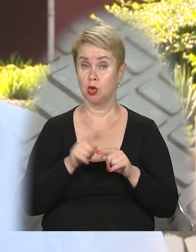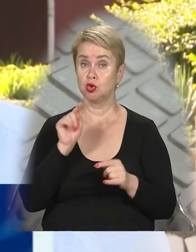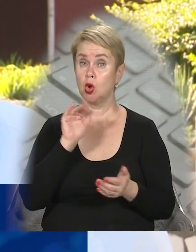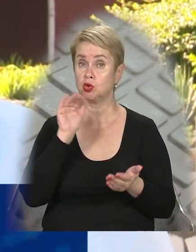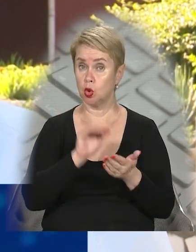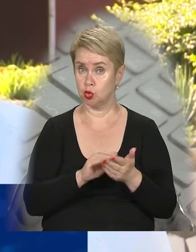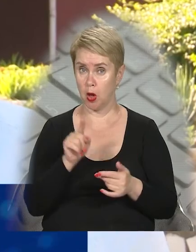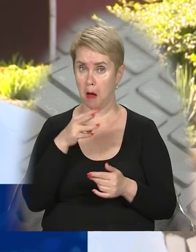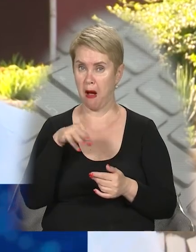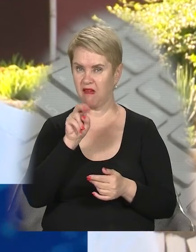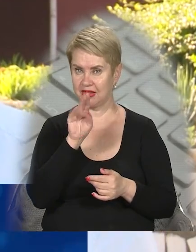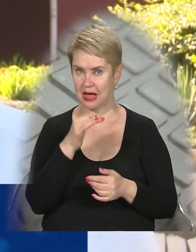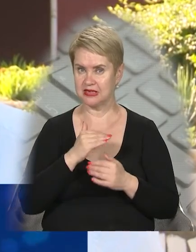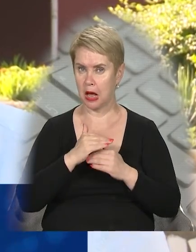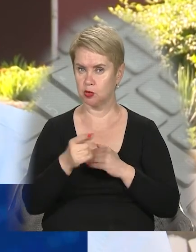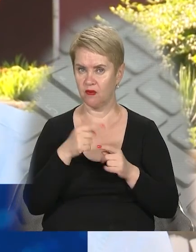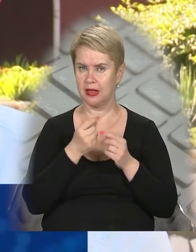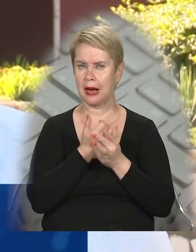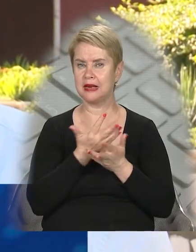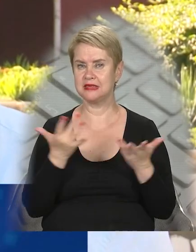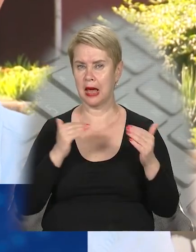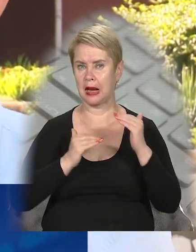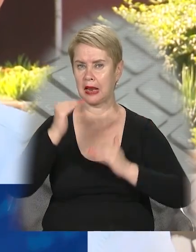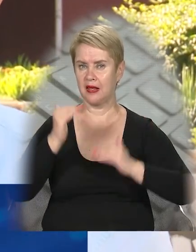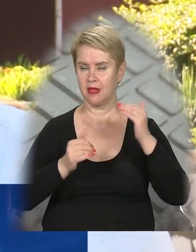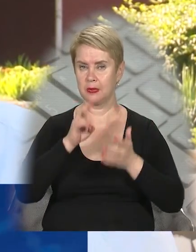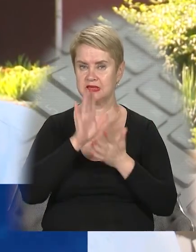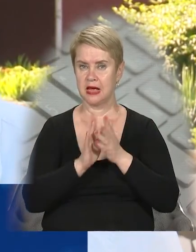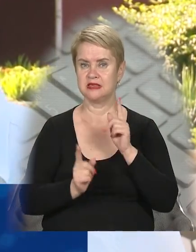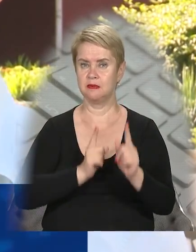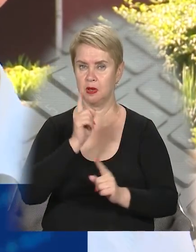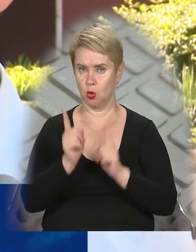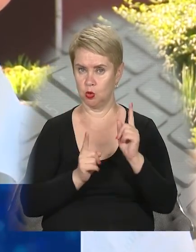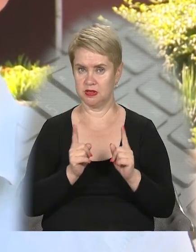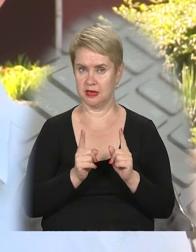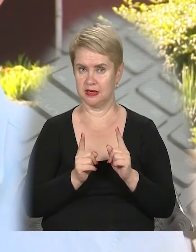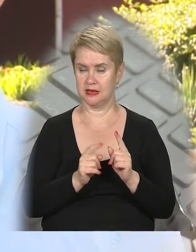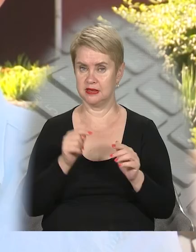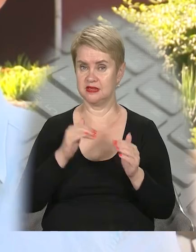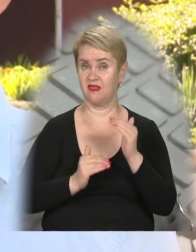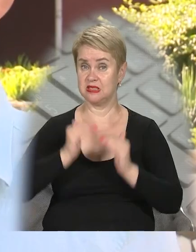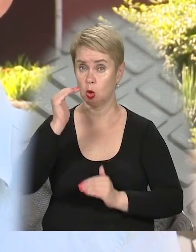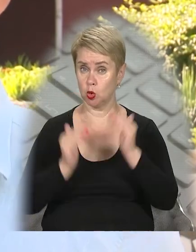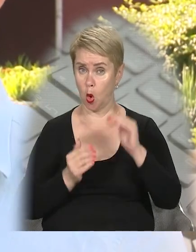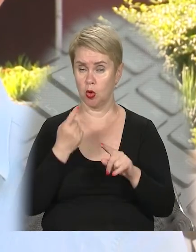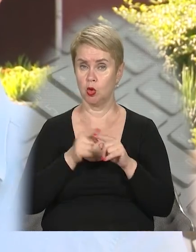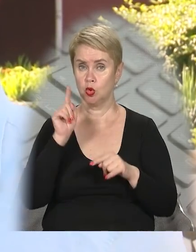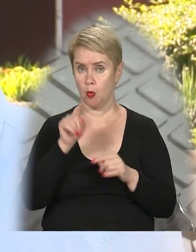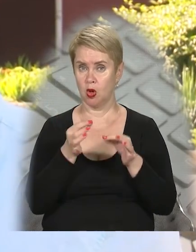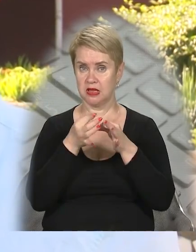стосується мавританського газону, він різнорівневий, він постійно змінюється за висотою і тому